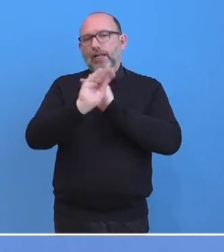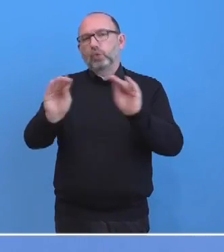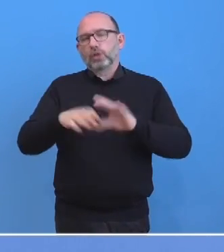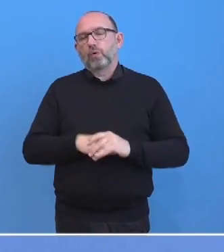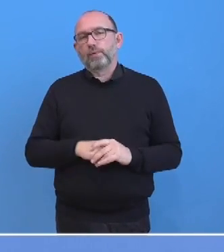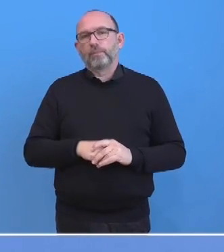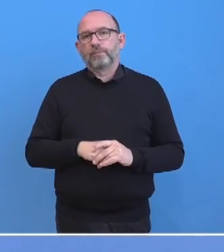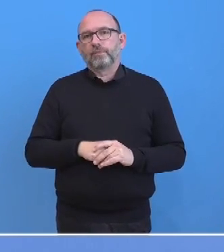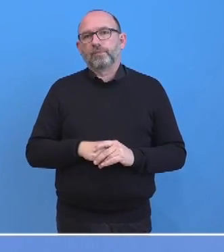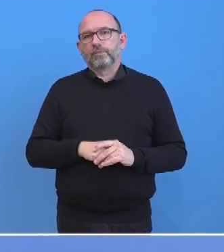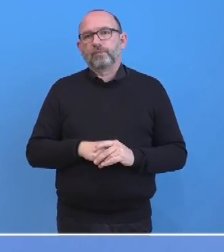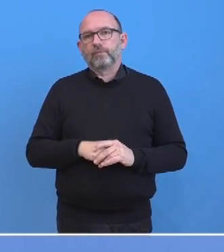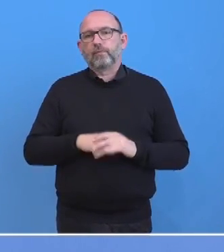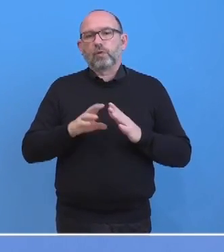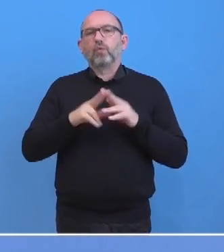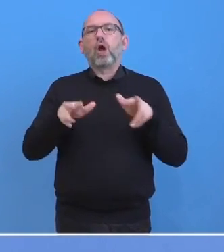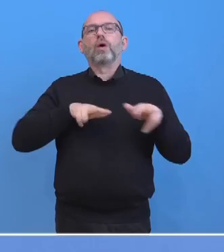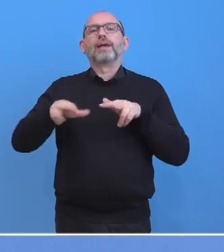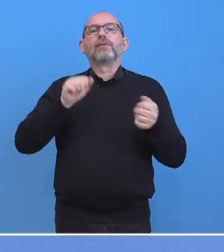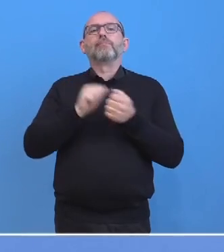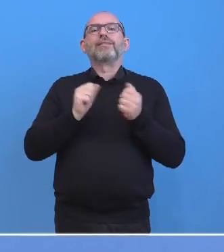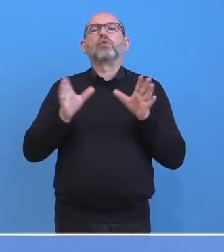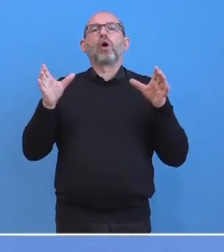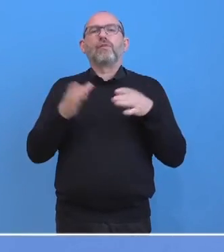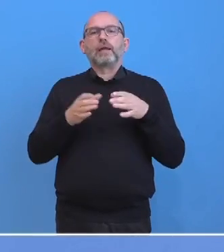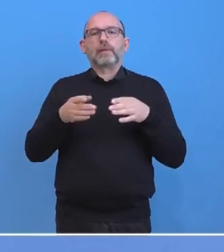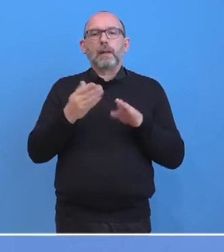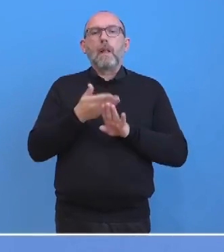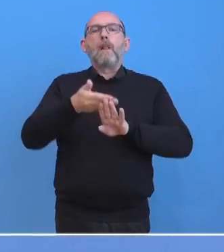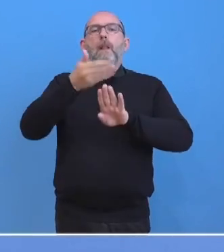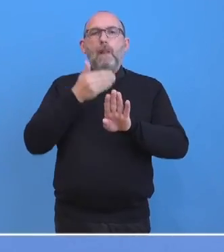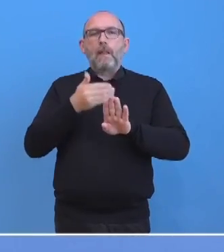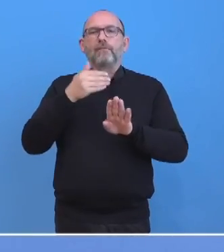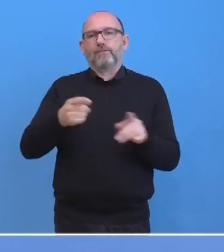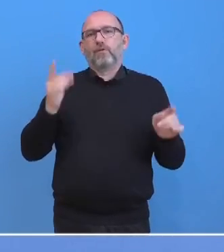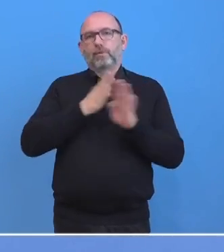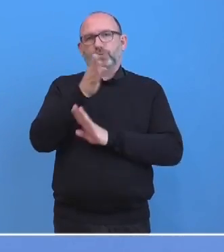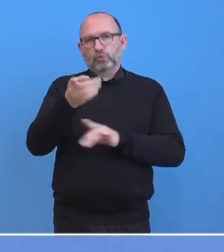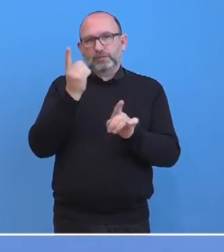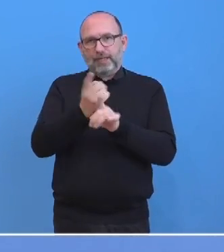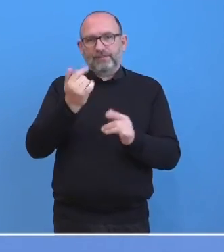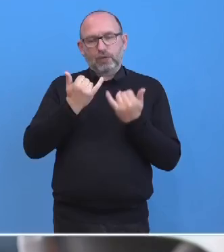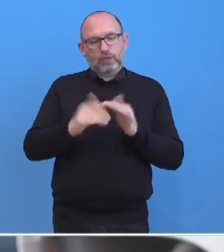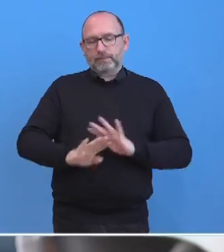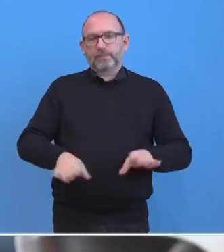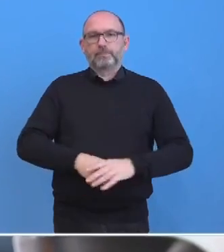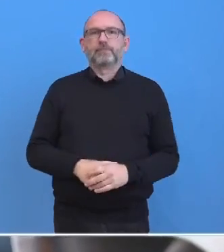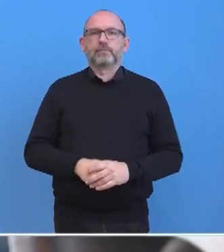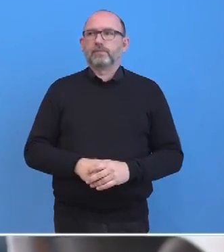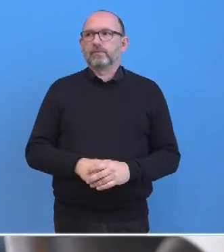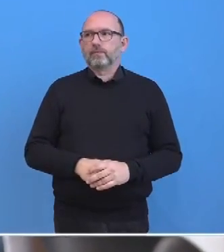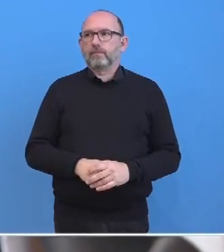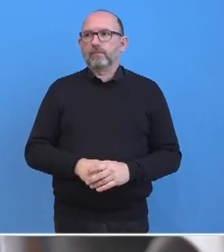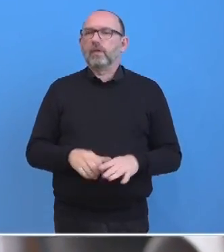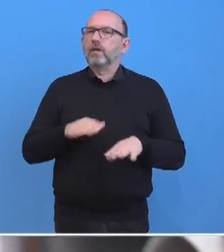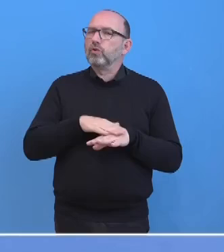in der Regierungspressekonferenz, die unmittelbar vor einem möglichen Besuch liegen würde. Ich habe es auch kurz, das nicht